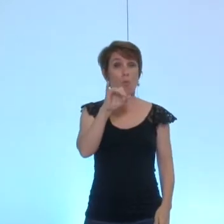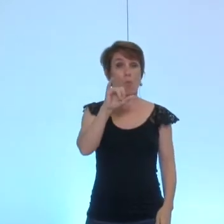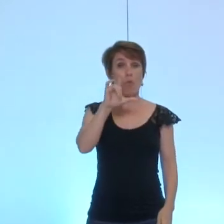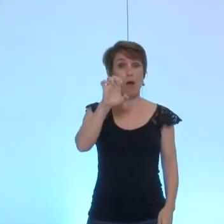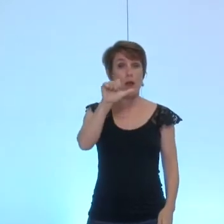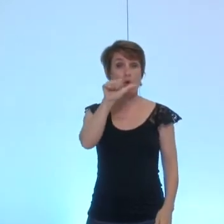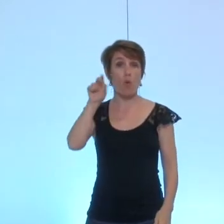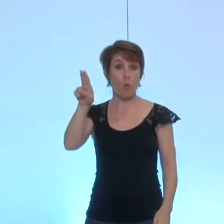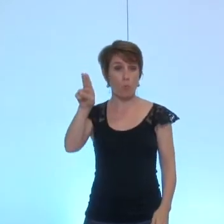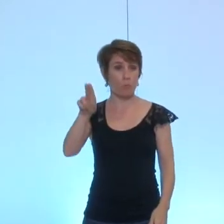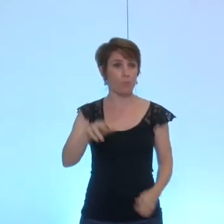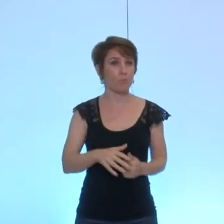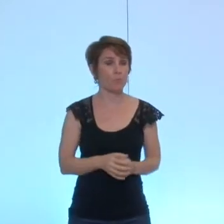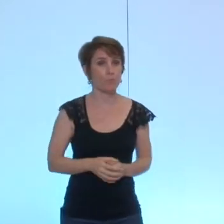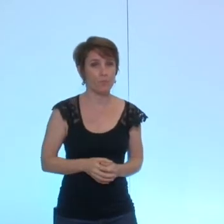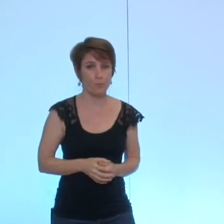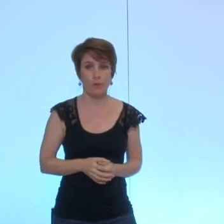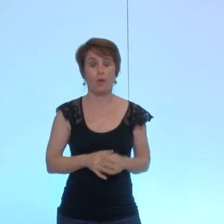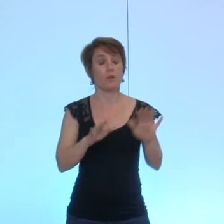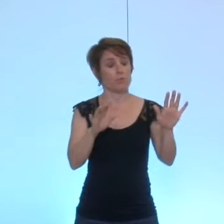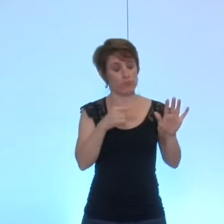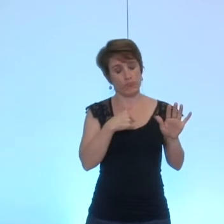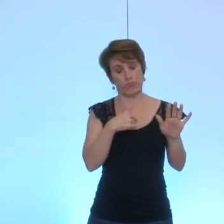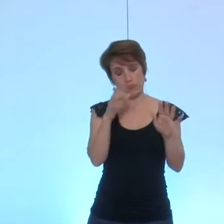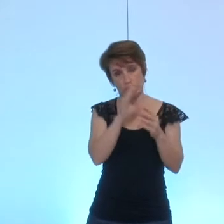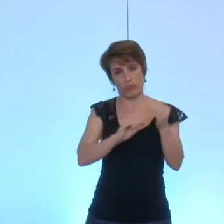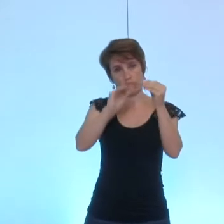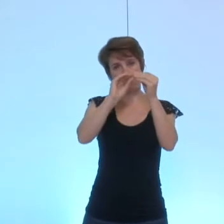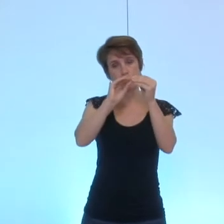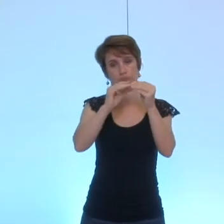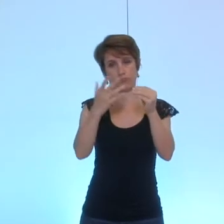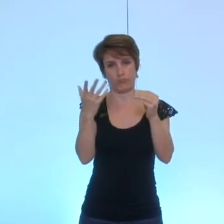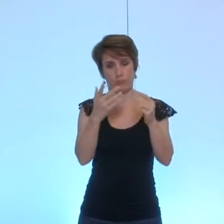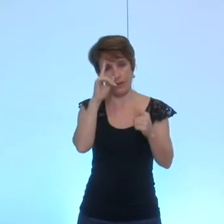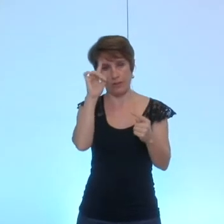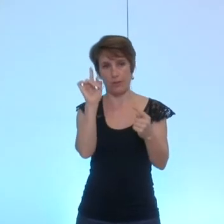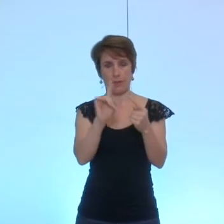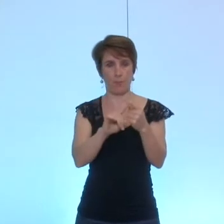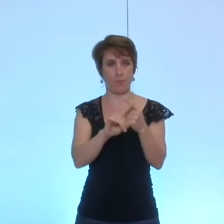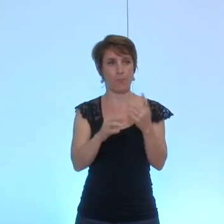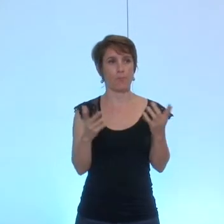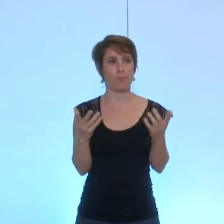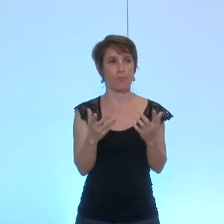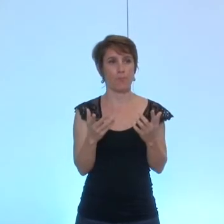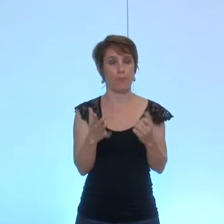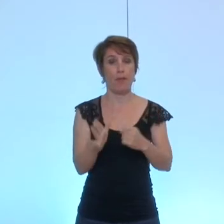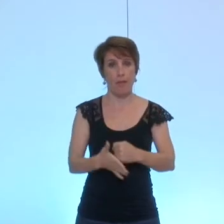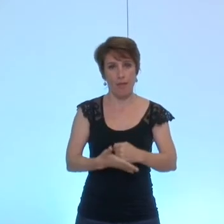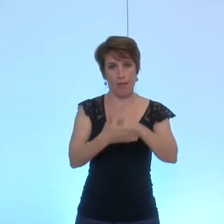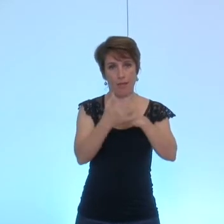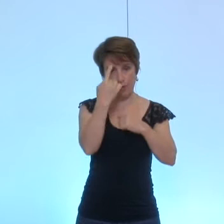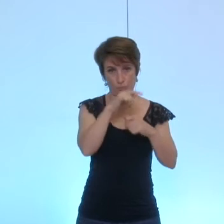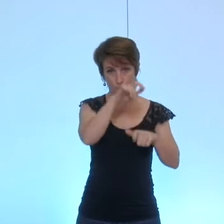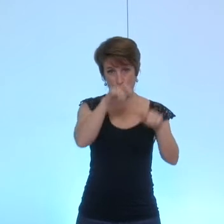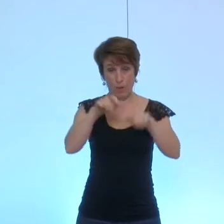juste un petit complément monsieur le maire et mesdames messieurs sur la question des aides pour les personnes